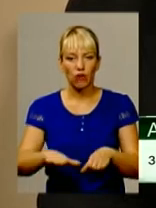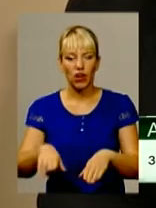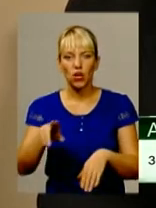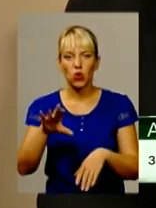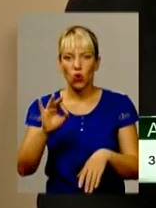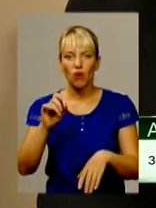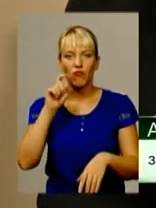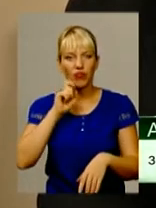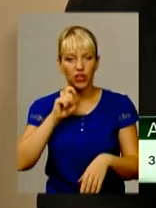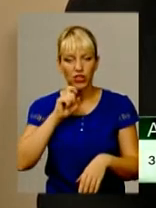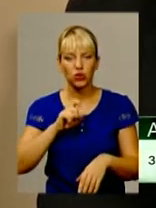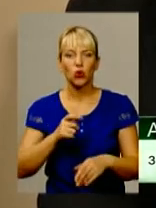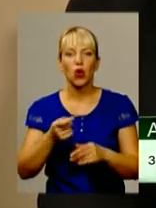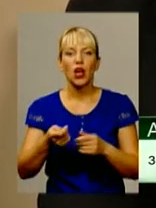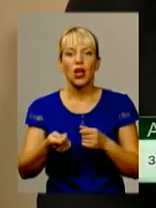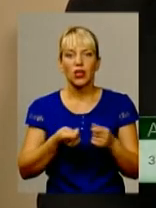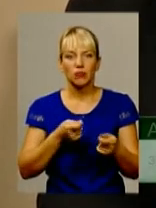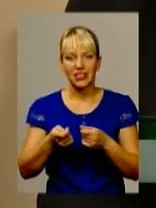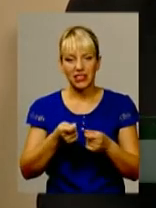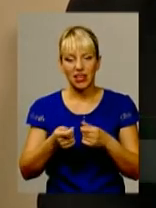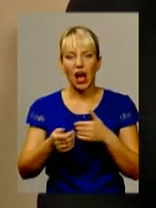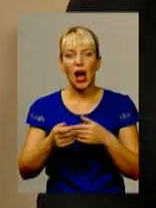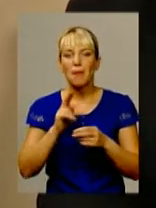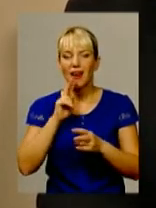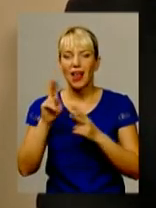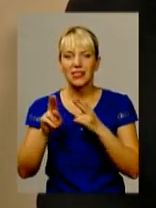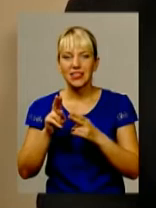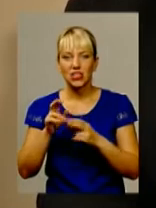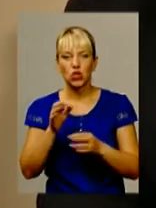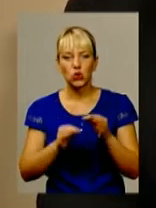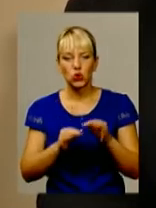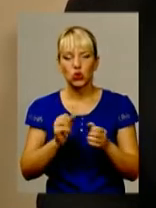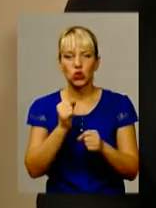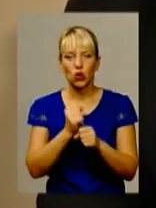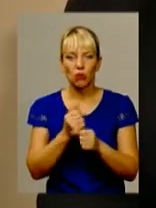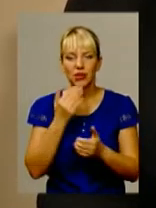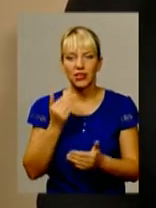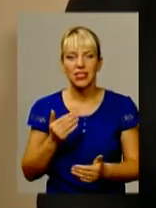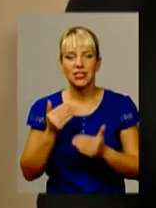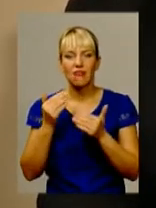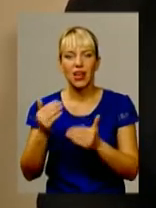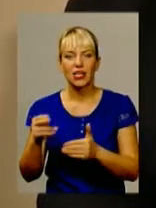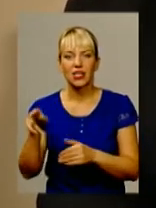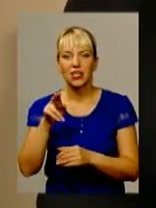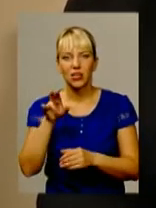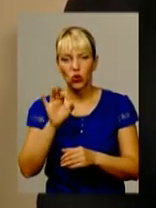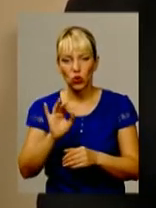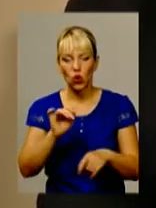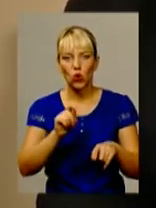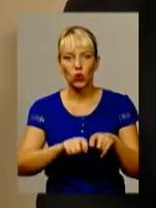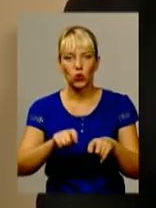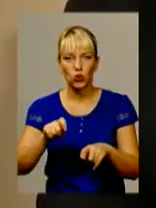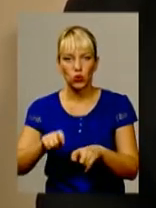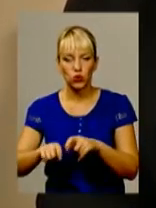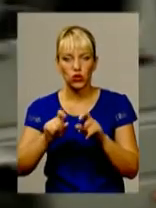адміністративного апеляційного суду і робити звернення до відповідних контролюючих